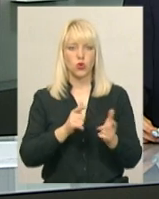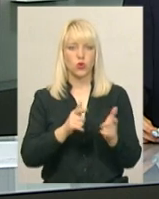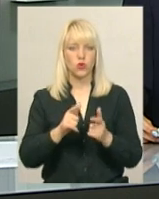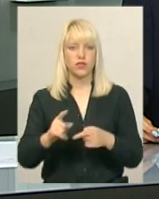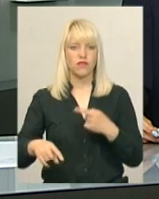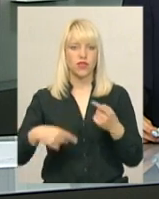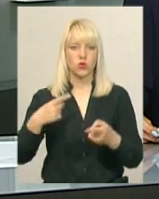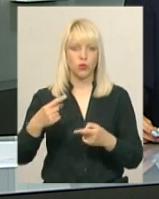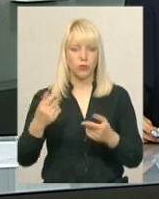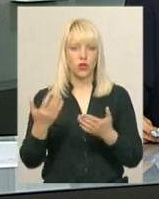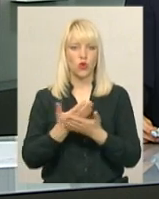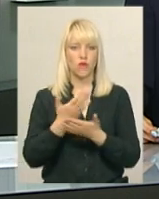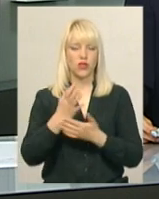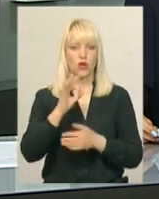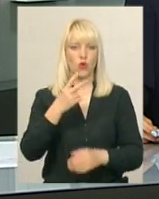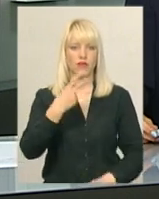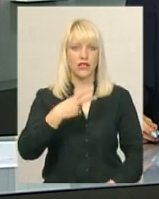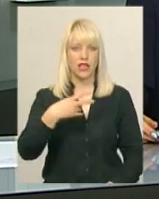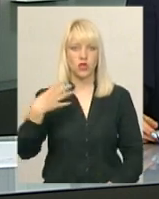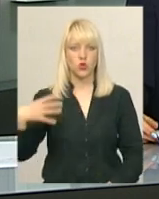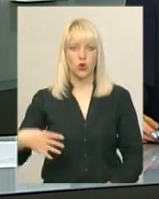наступному інформаційному випуску о 20.40.